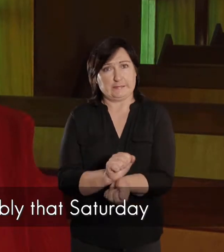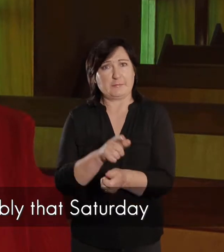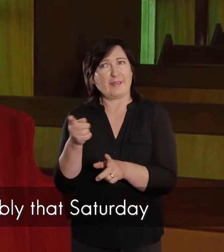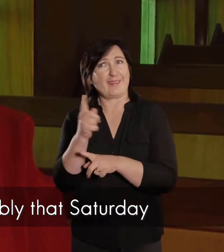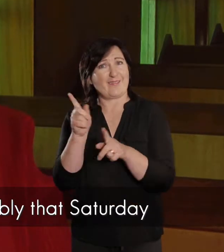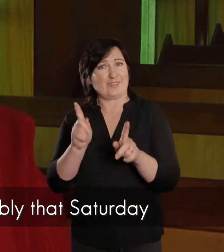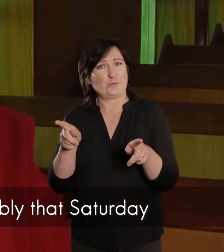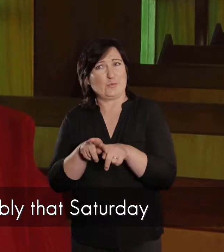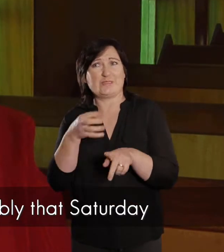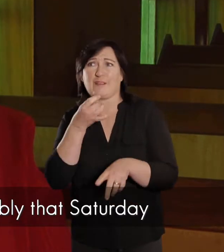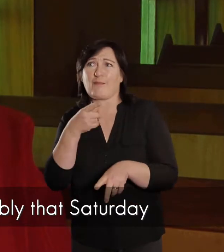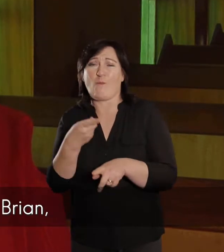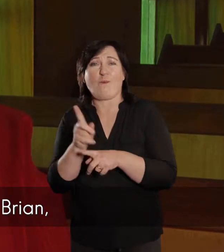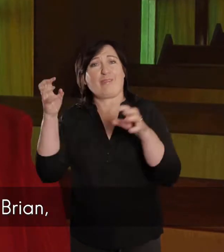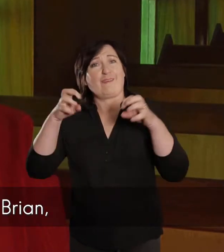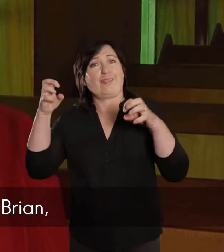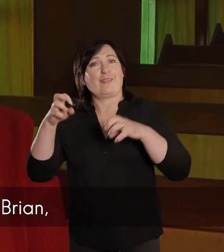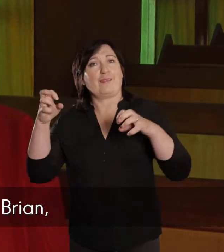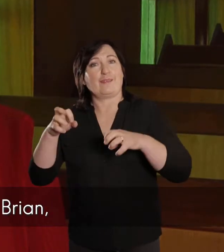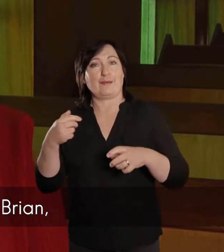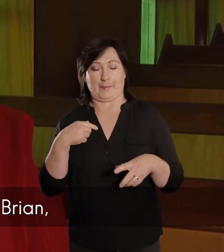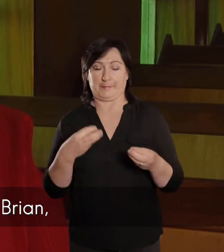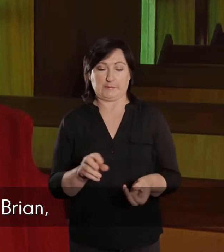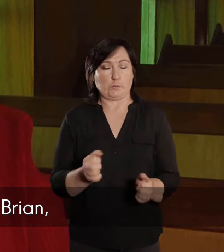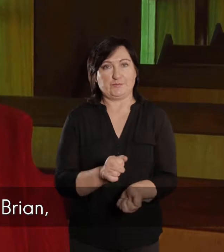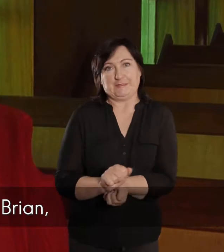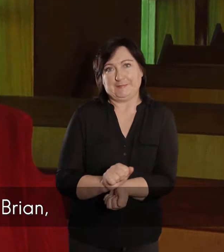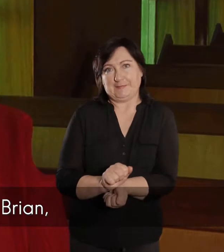reen die satra oog en nog, ek sta in die was,